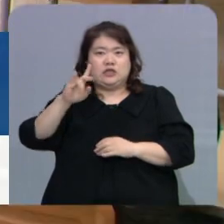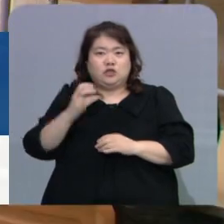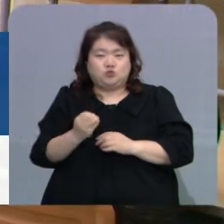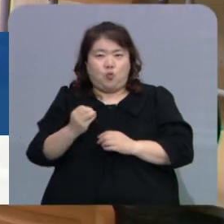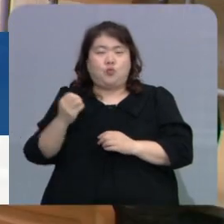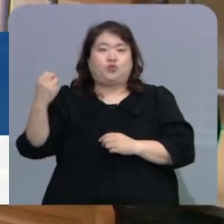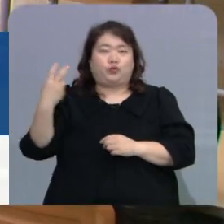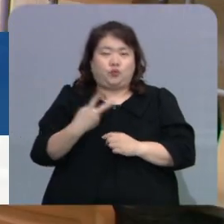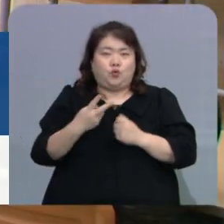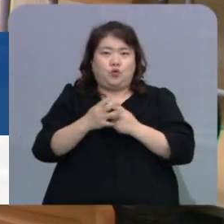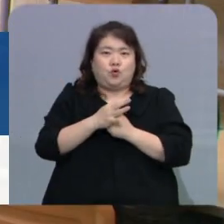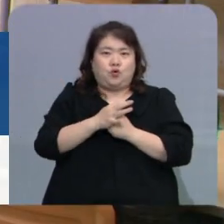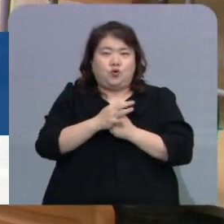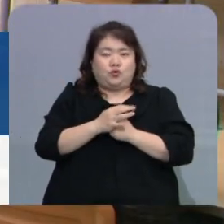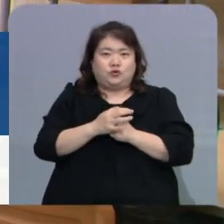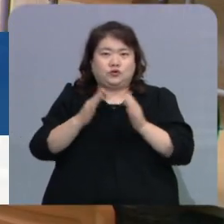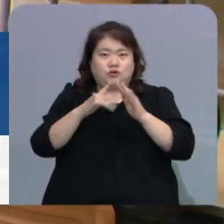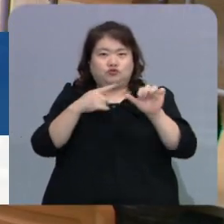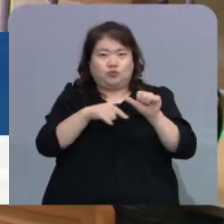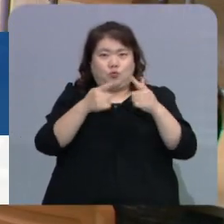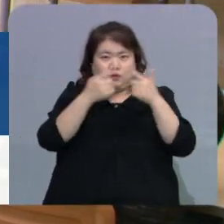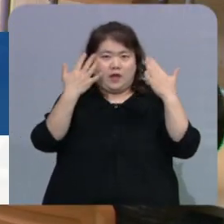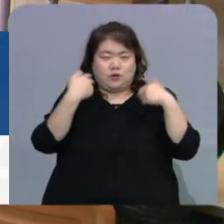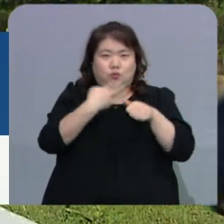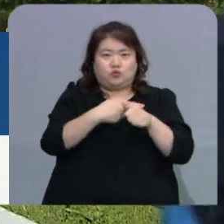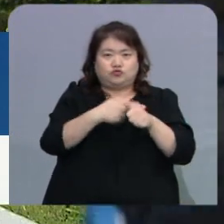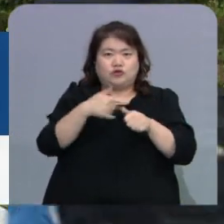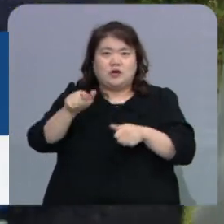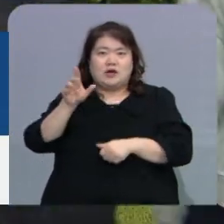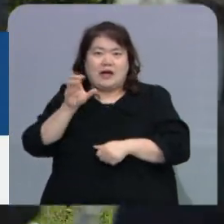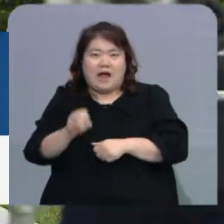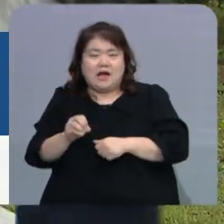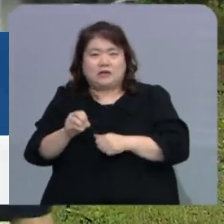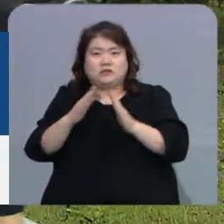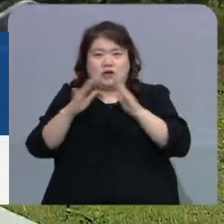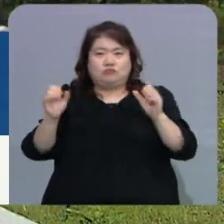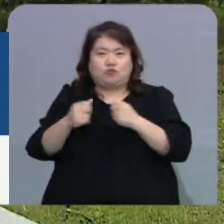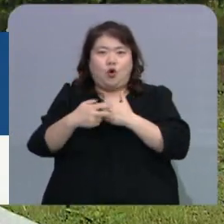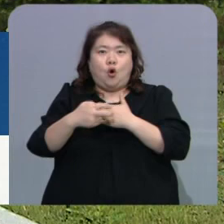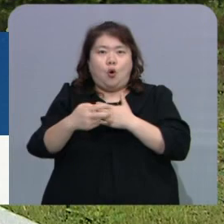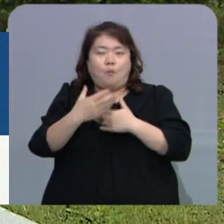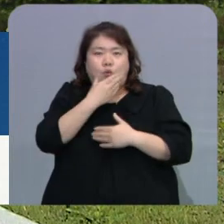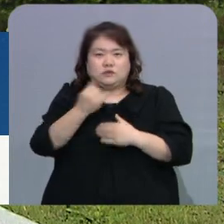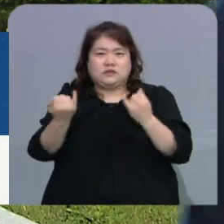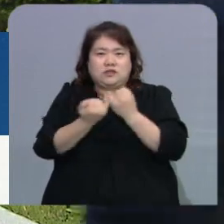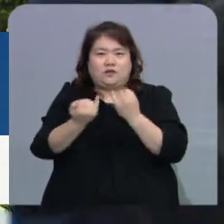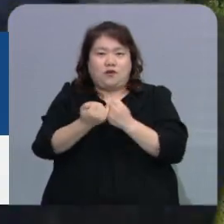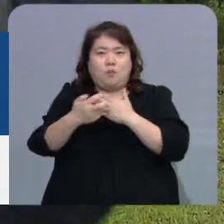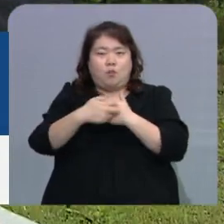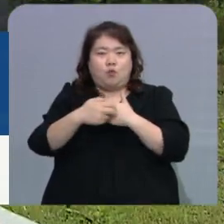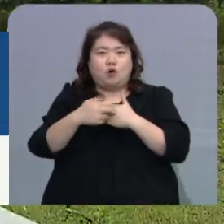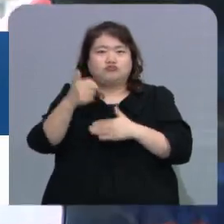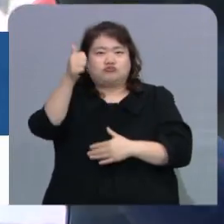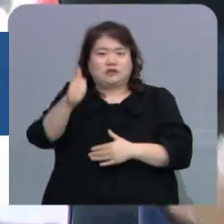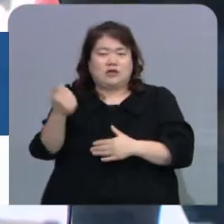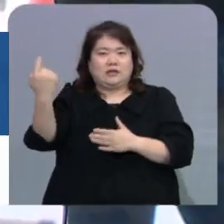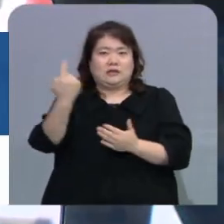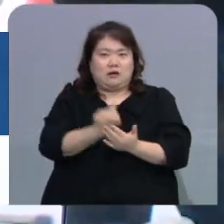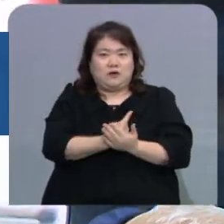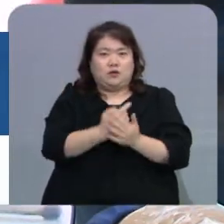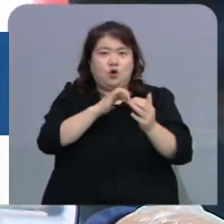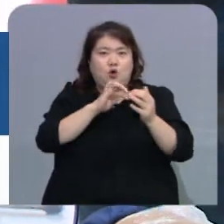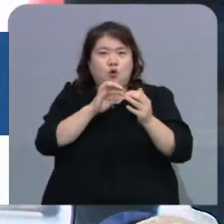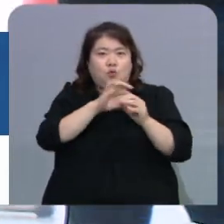회장과 은혁기 전주교대 교수, 강영석 전라북도 복지여성 보건국장이 나와 코로나19